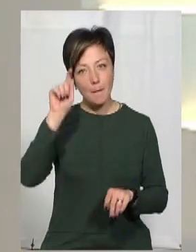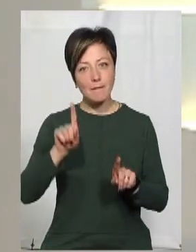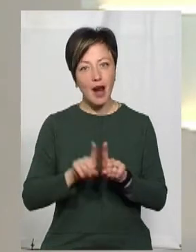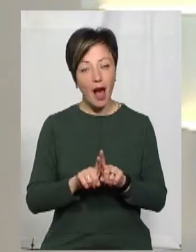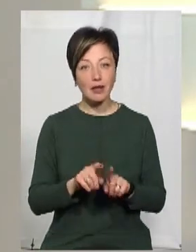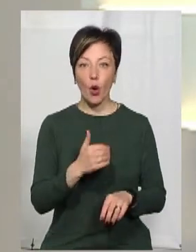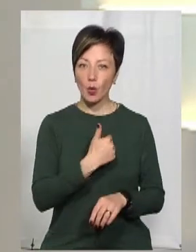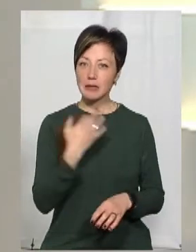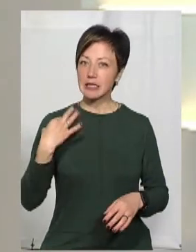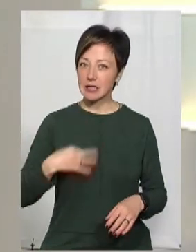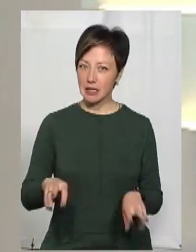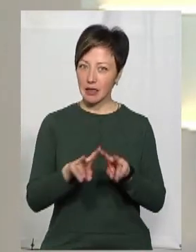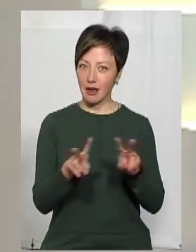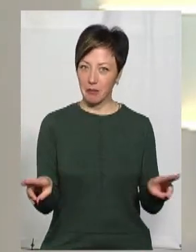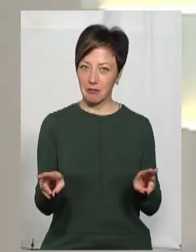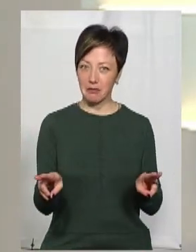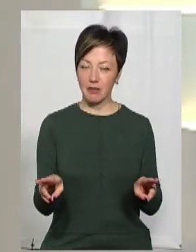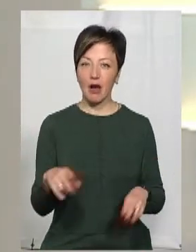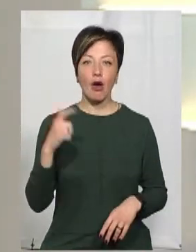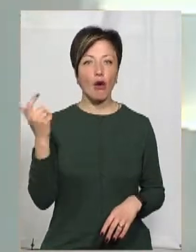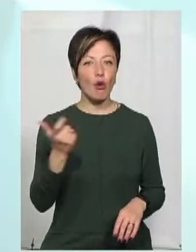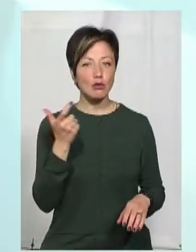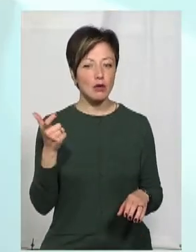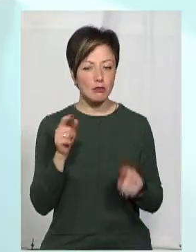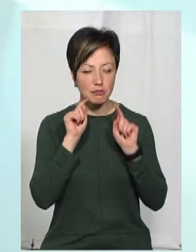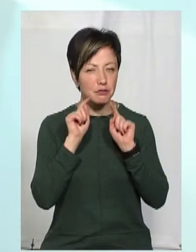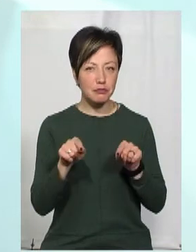що ви б хотіли, щобі син був ними наділений? Хазяйський.